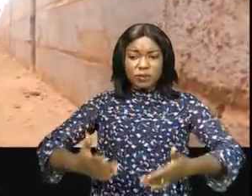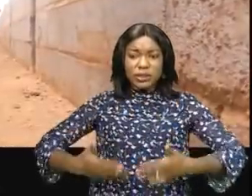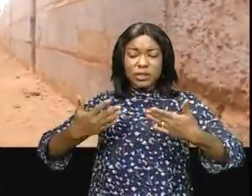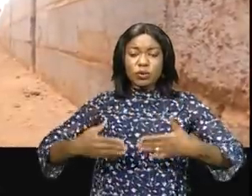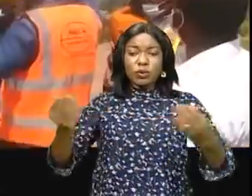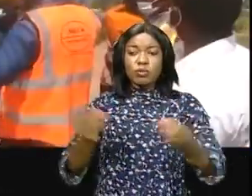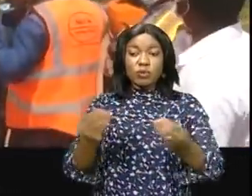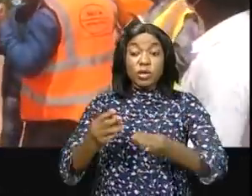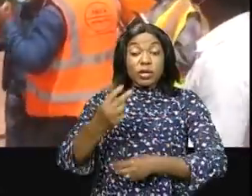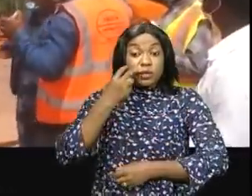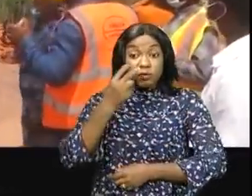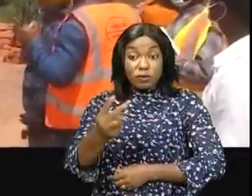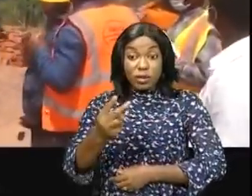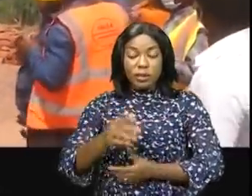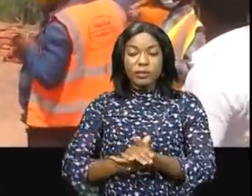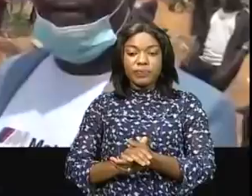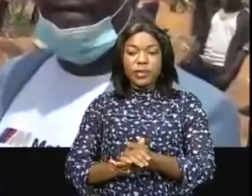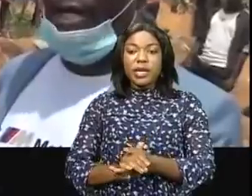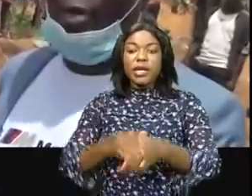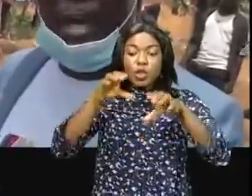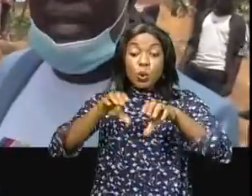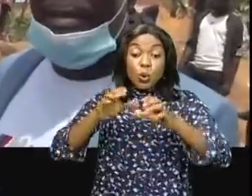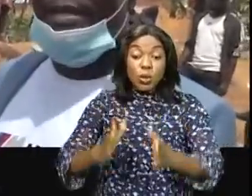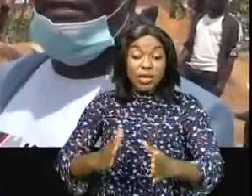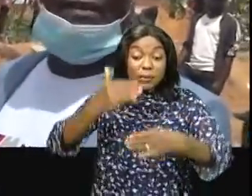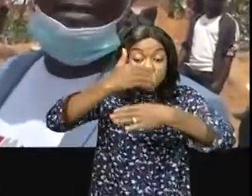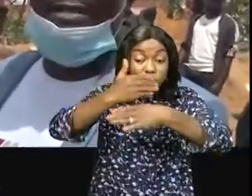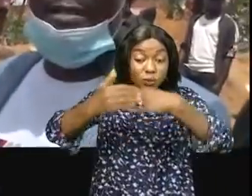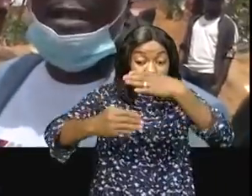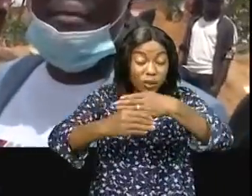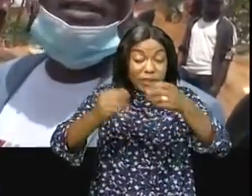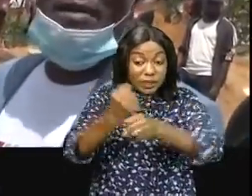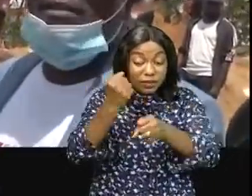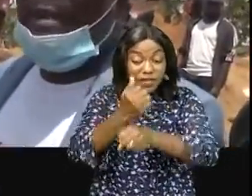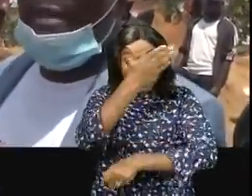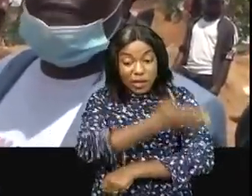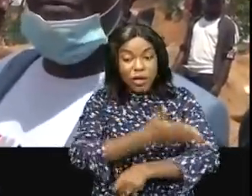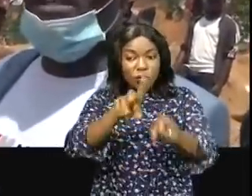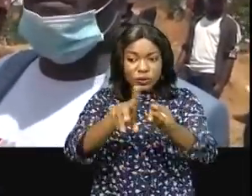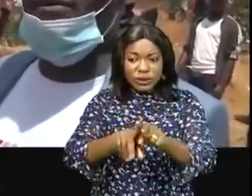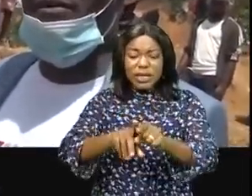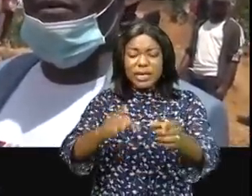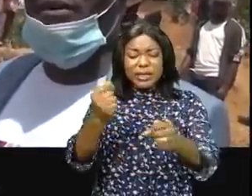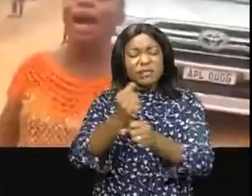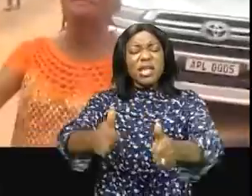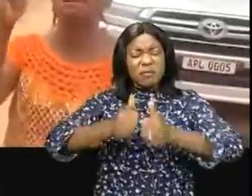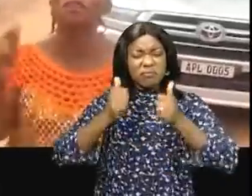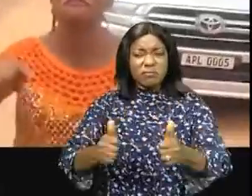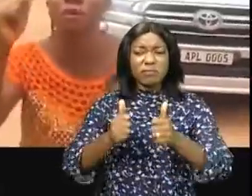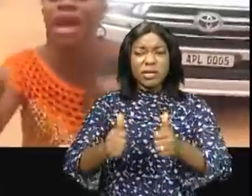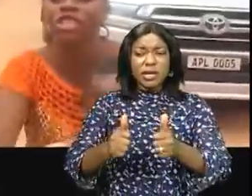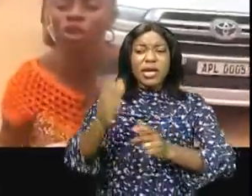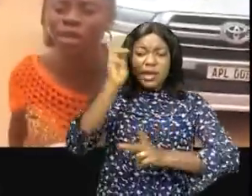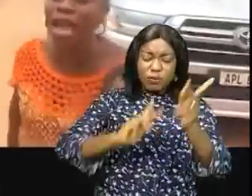c'est de savoir, c'est un entrepreneur congolais, Lollaba, qui travaille ici, mais qui a un travail formidable. La